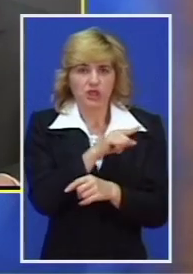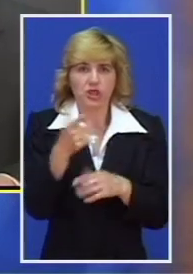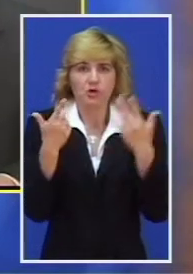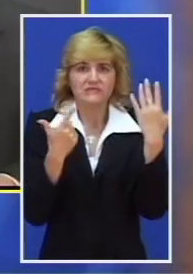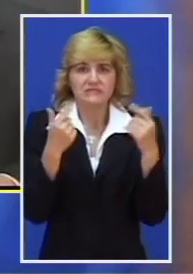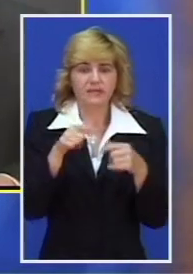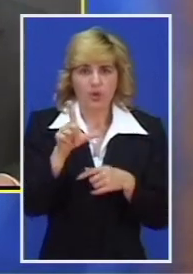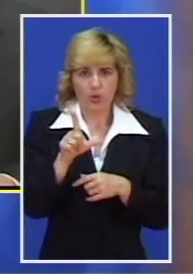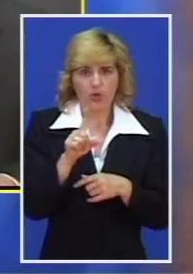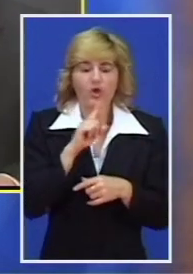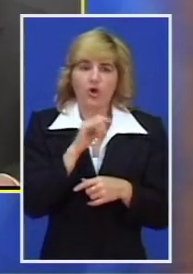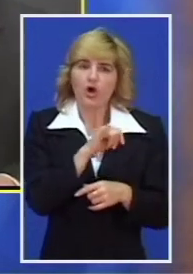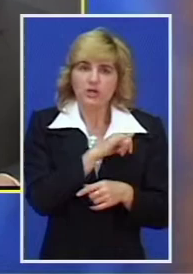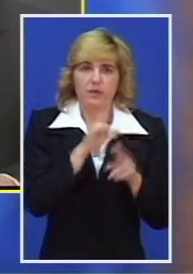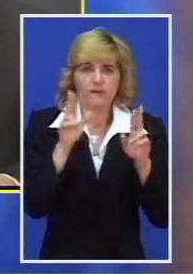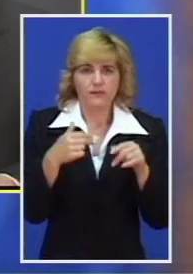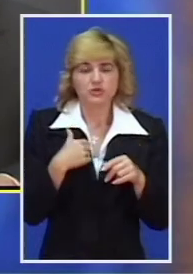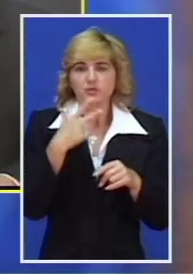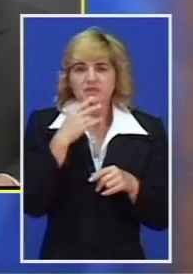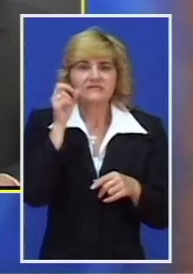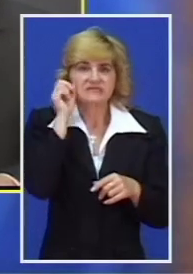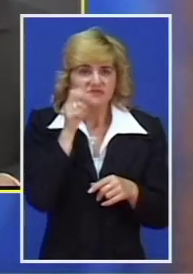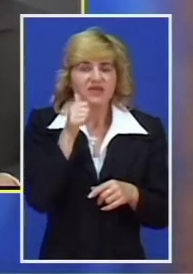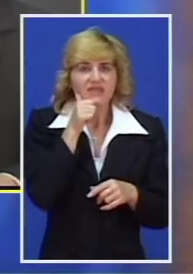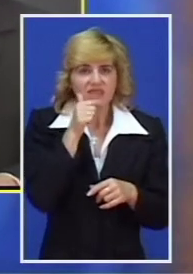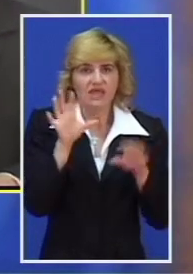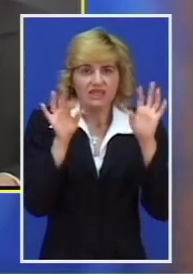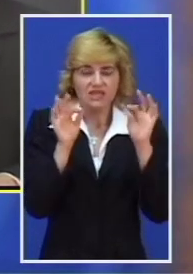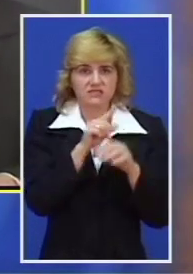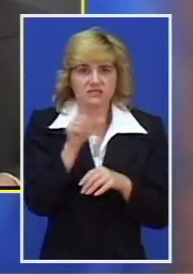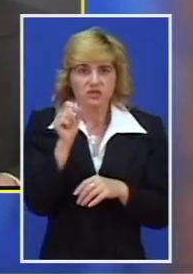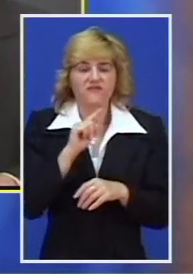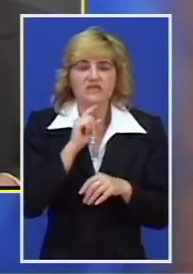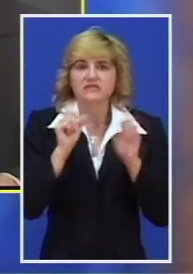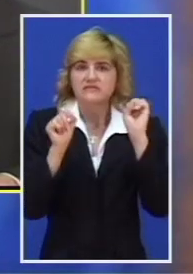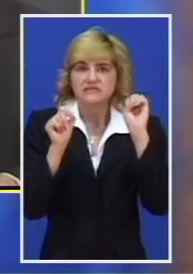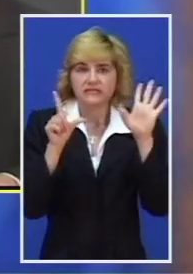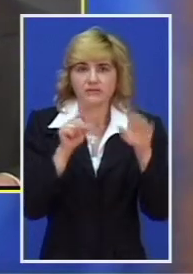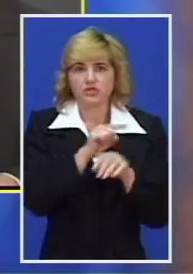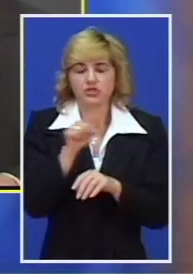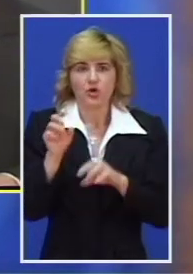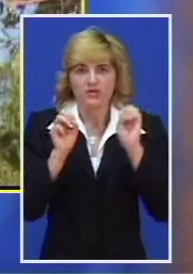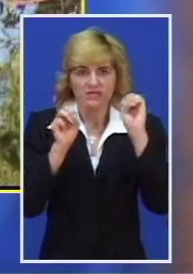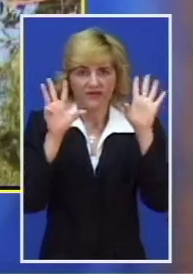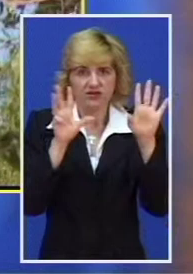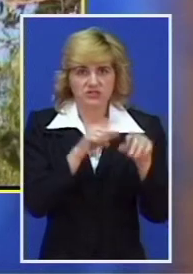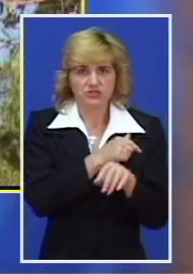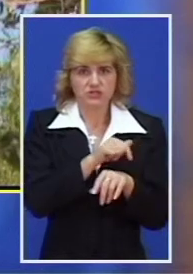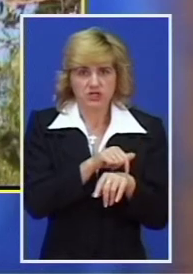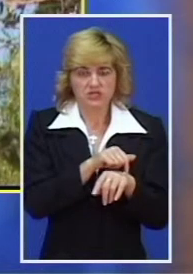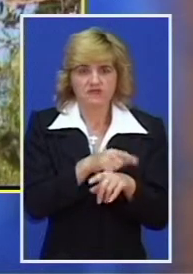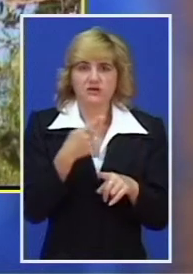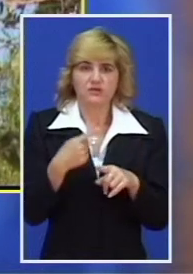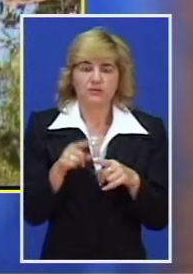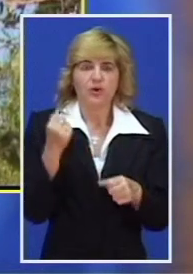jula, a zainteresovanije mogu poglati svakog dana od 10 do 12 i od 17 do 19 časova. Zbog